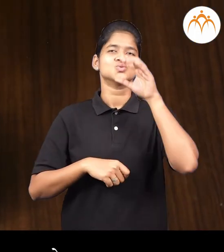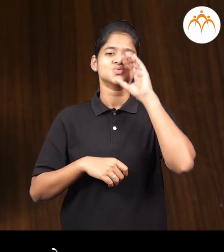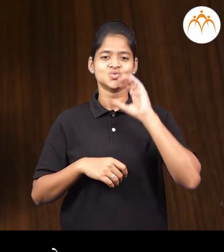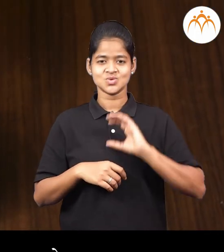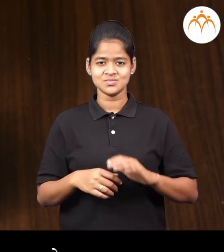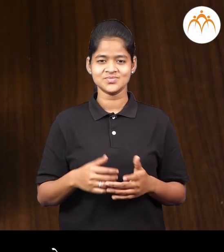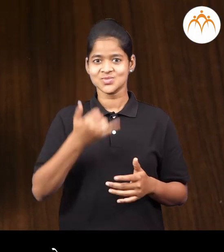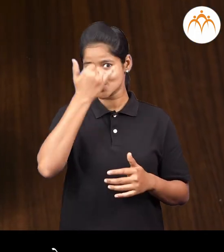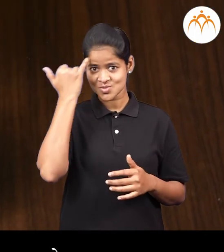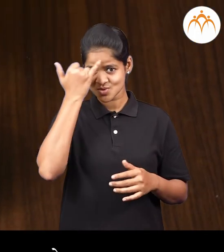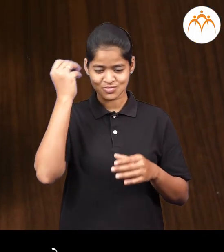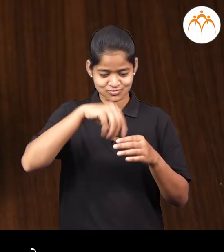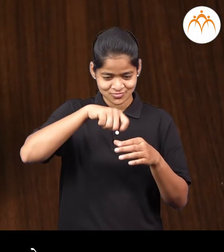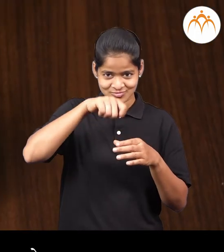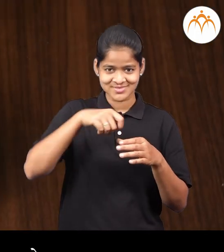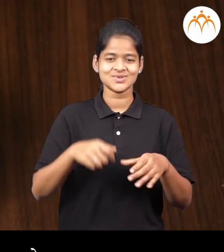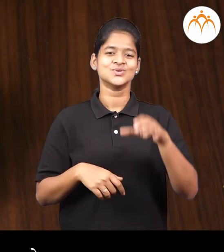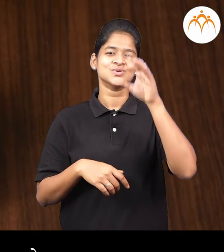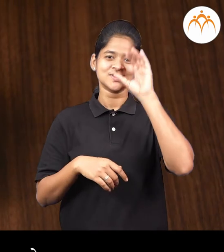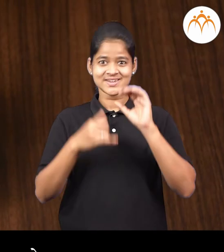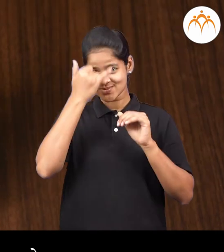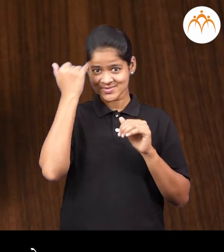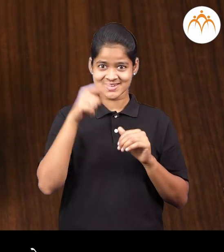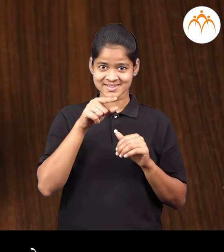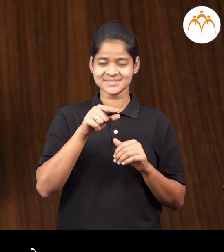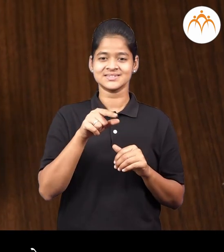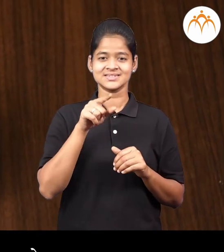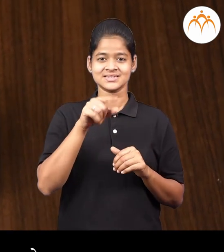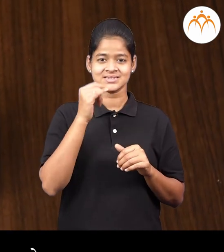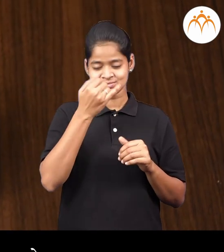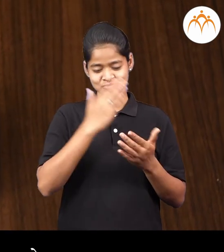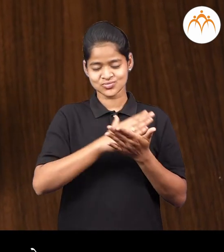दूद प्यावे, हलत जन्तु नाशक आहे